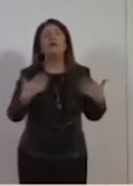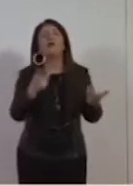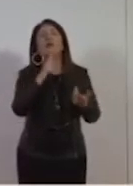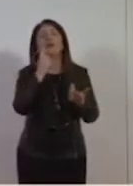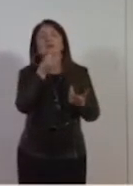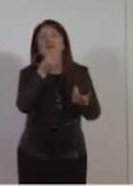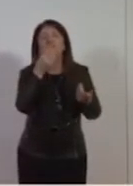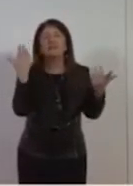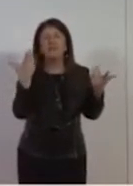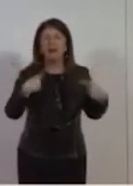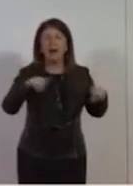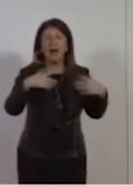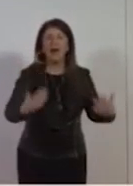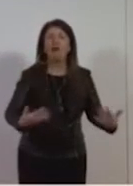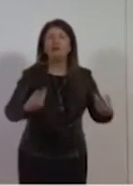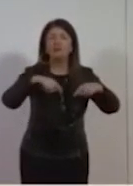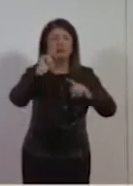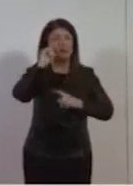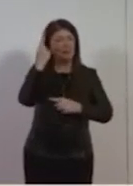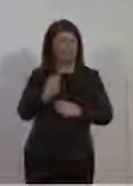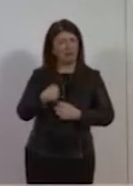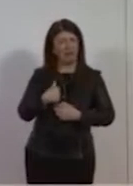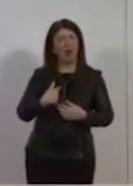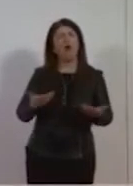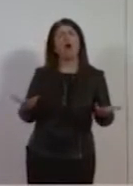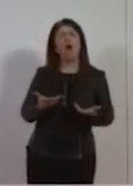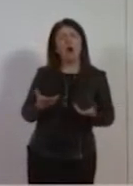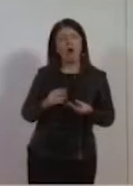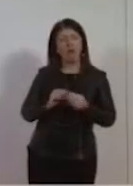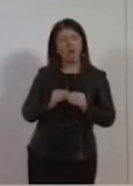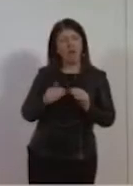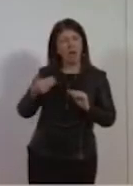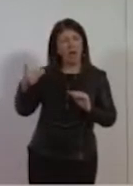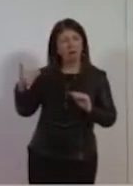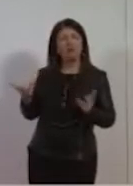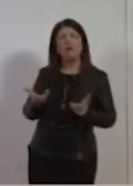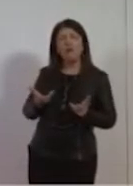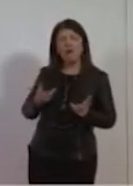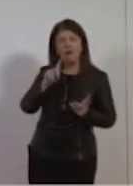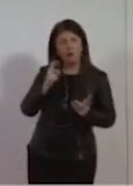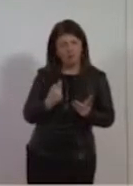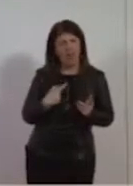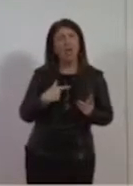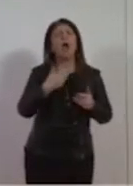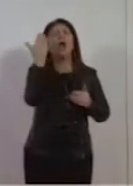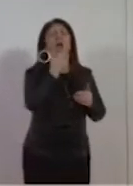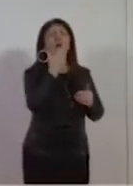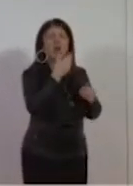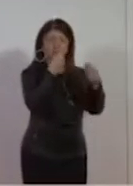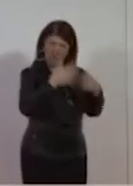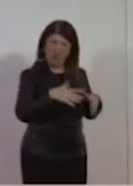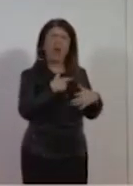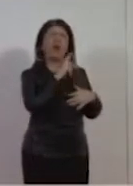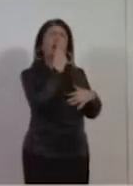noi oggi dobbiamo certo interrogarci sul come abbiamo fatto quelle cose, dove abbiamo commesso degli errori, ma se